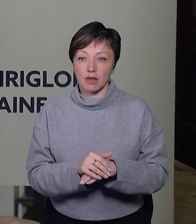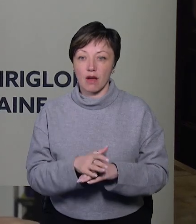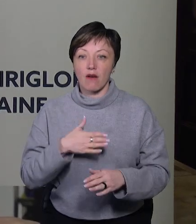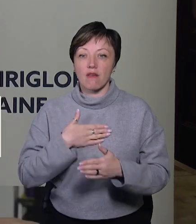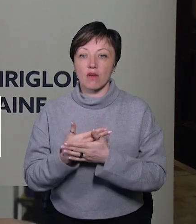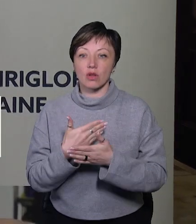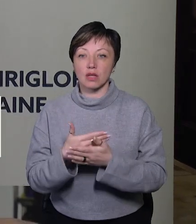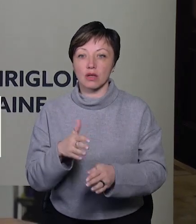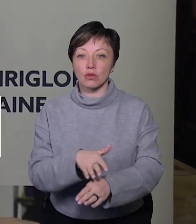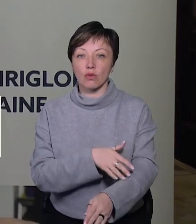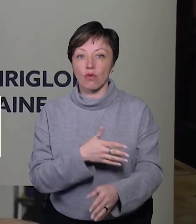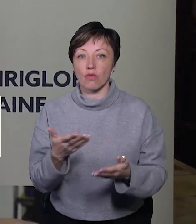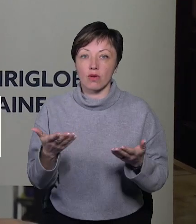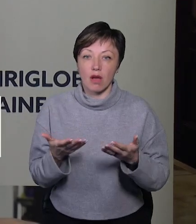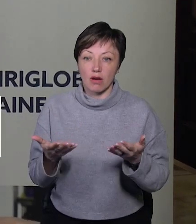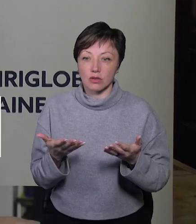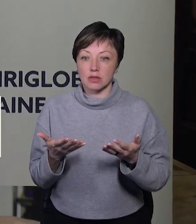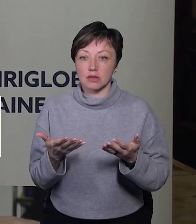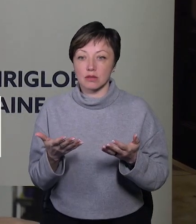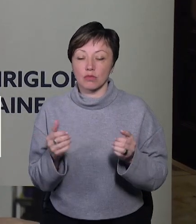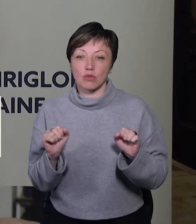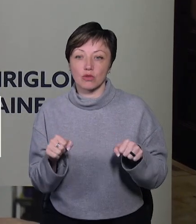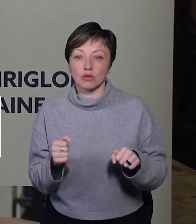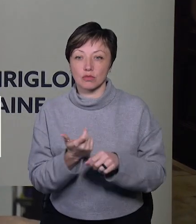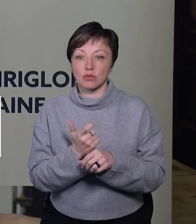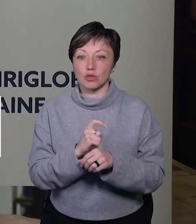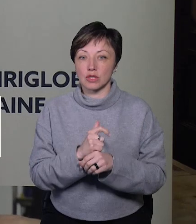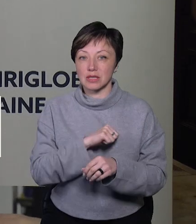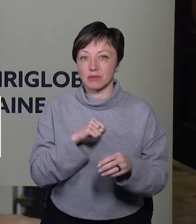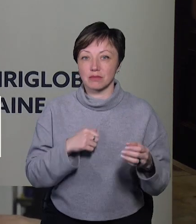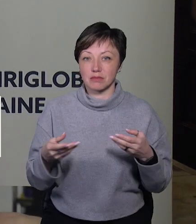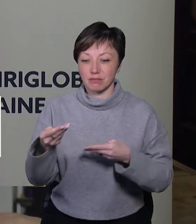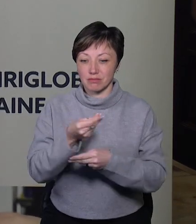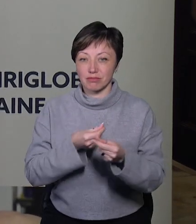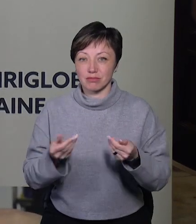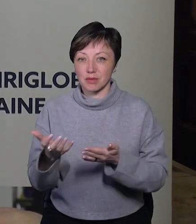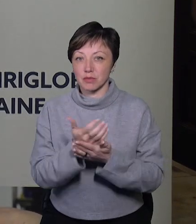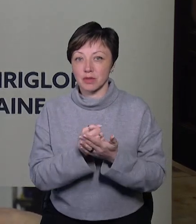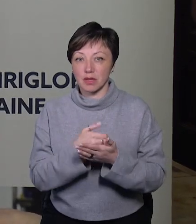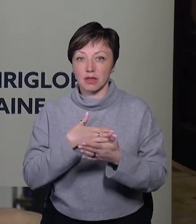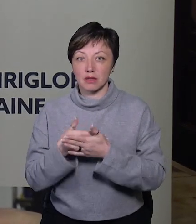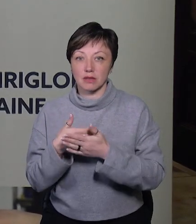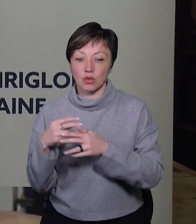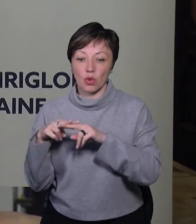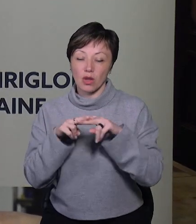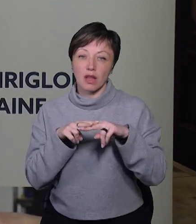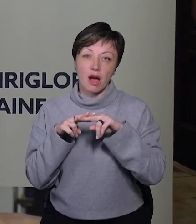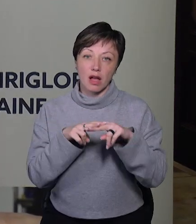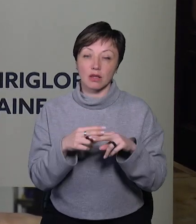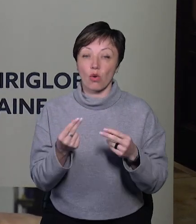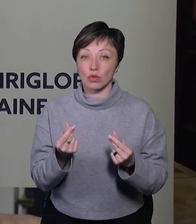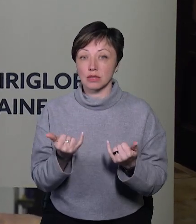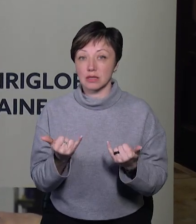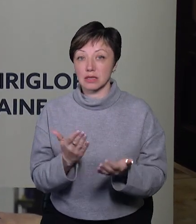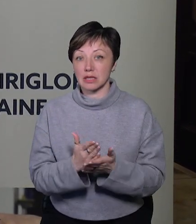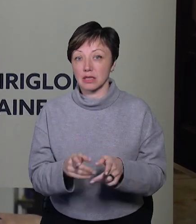час більше, можливо, десь фанрайзали чи здійснювали якусь активність за донати, кошти. Але